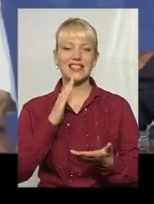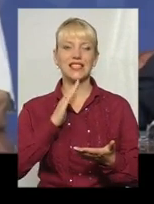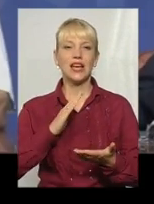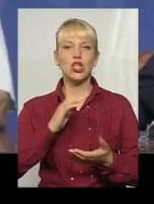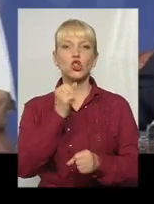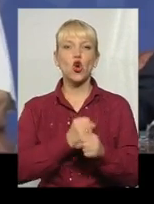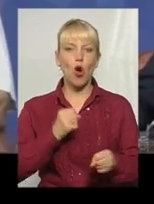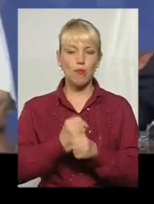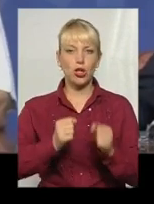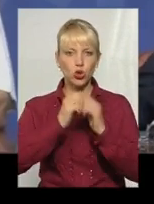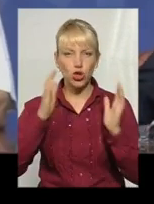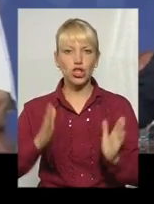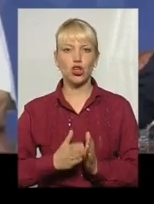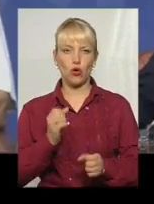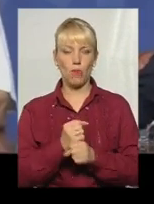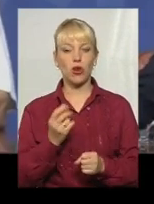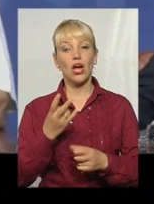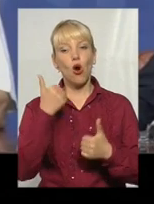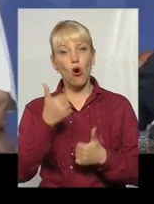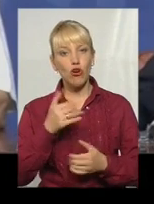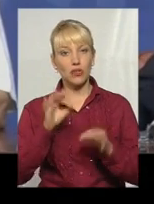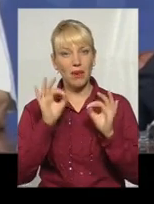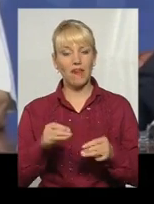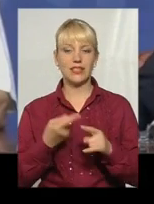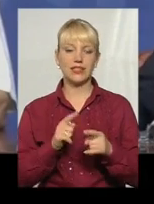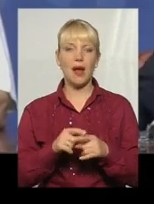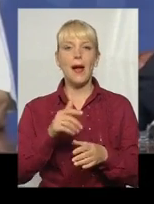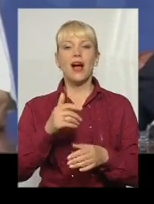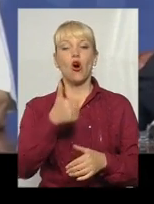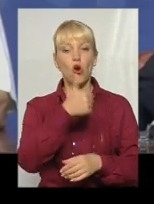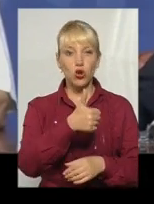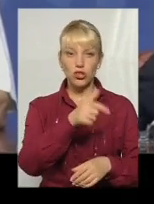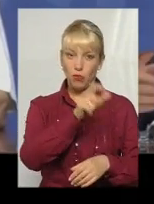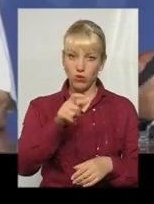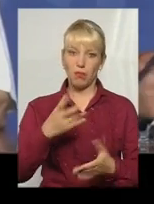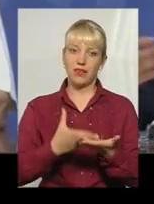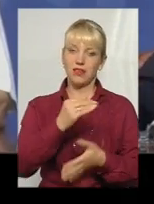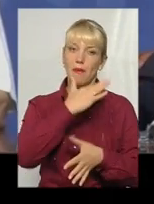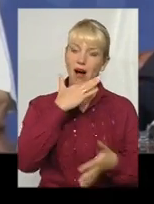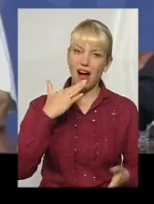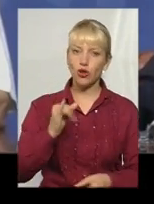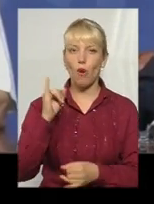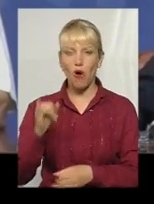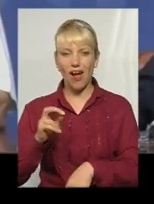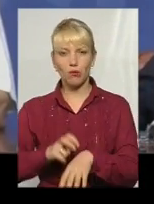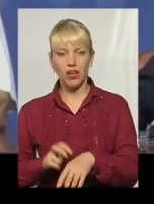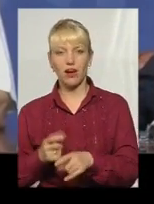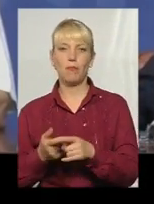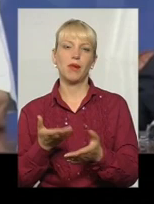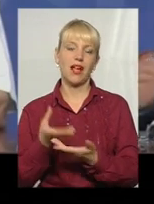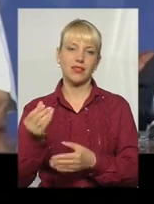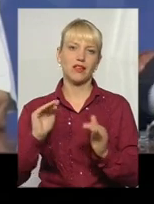правильно. Ми повинні хорошим лікарям платити багато, поганим лікарям платити менше. І це називається принцип